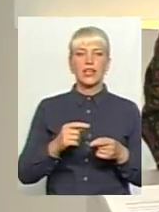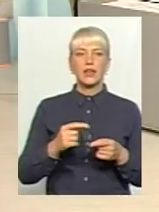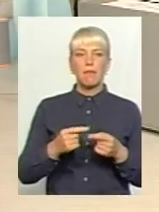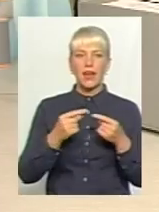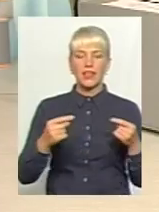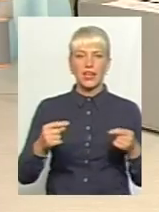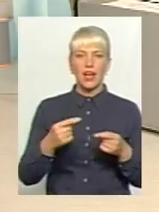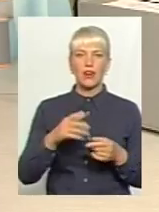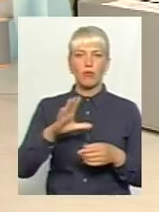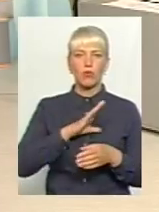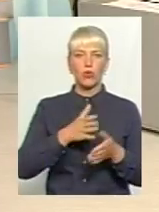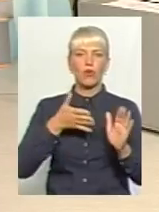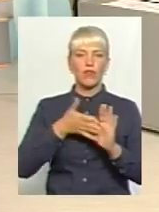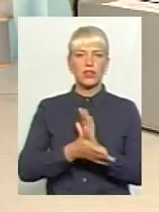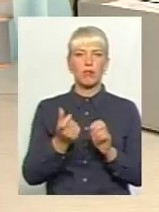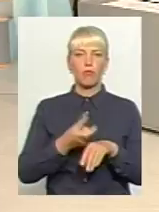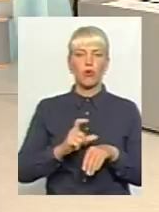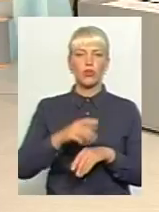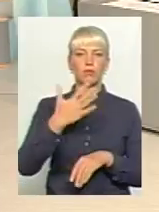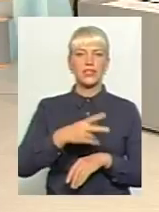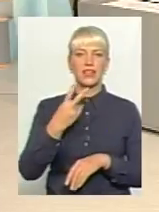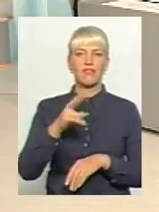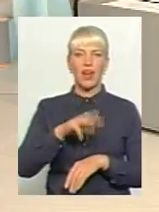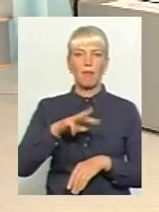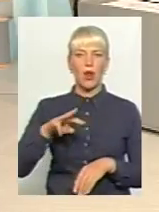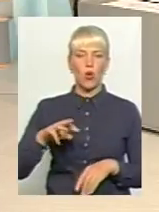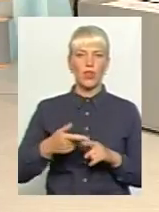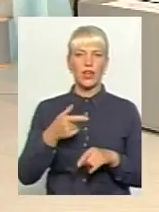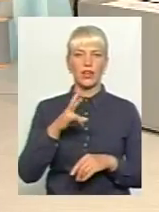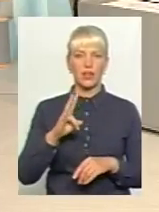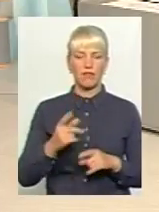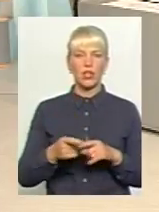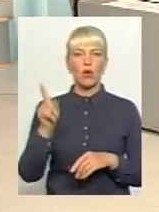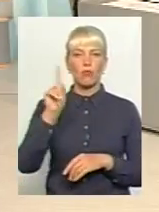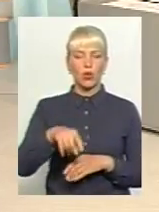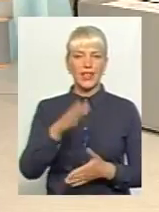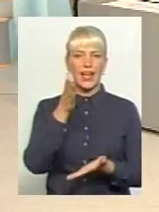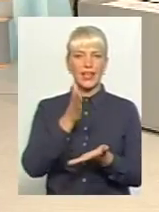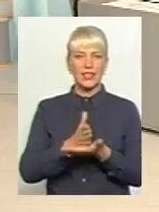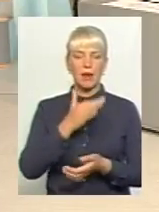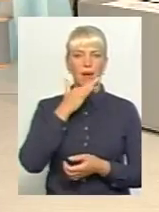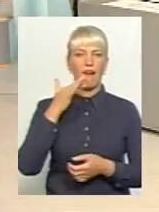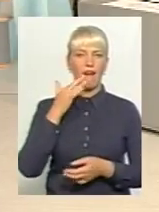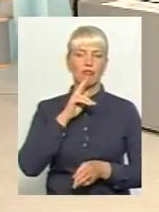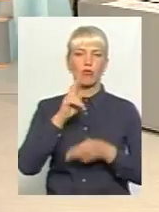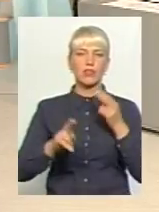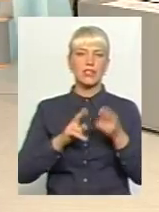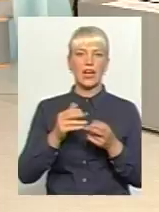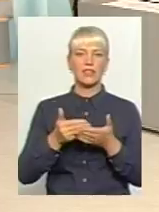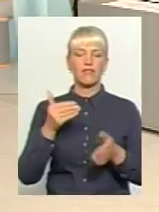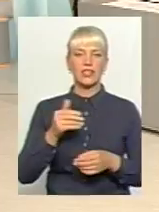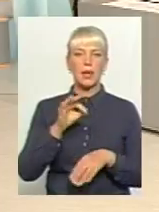області було витрачено понад 52 мільйони гривень. Проте, все ж таки є дуже багато скарг від